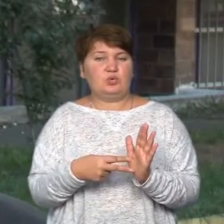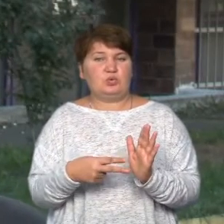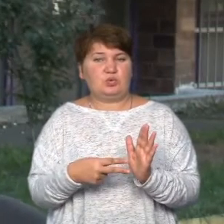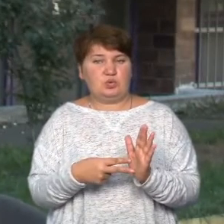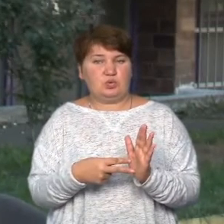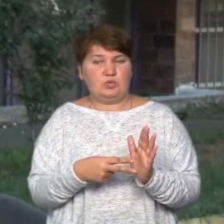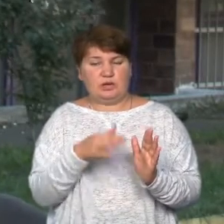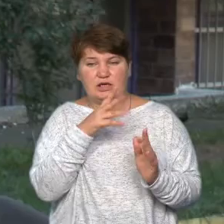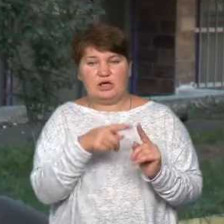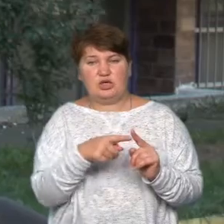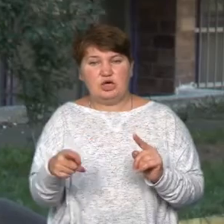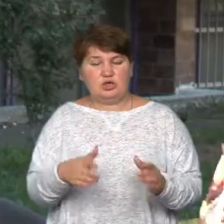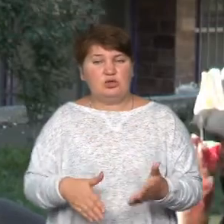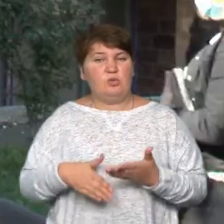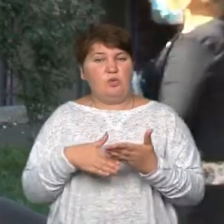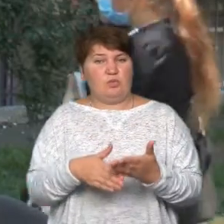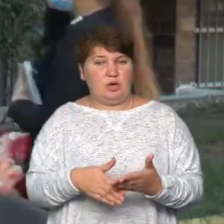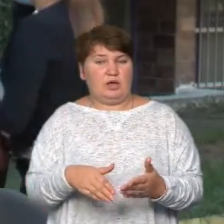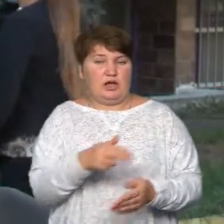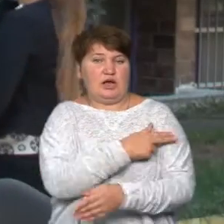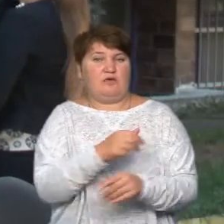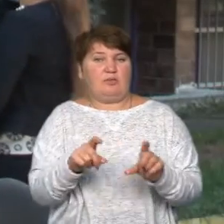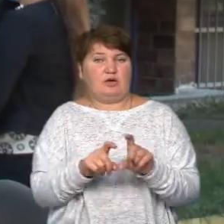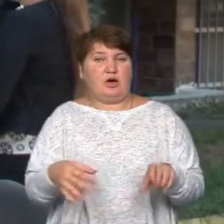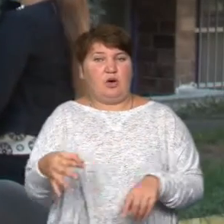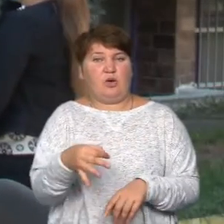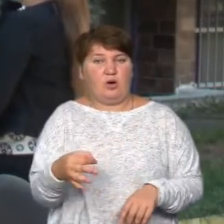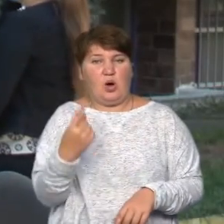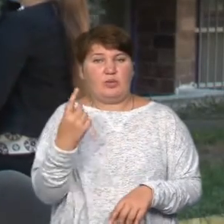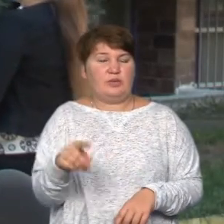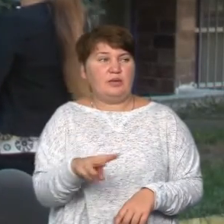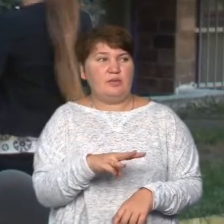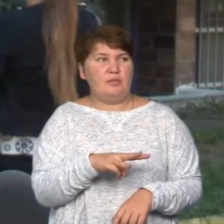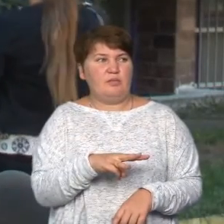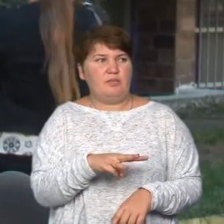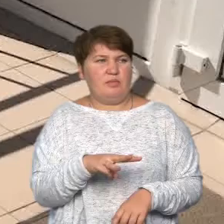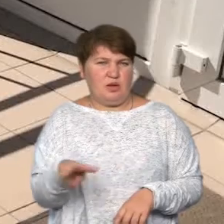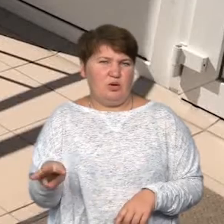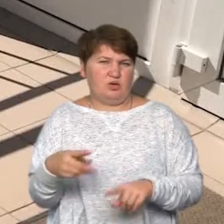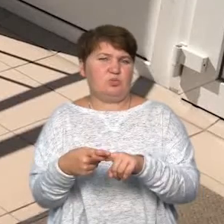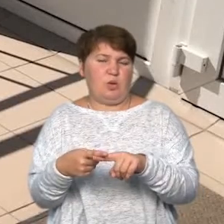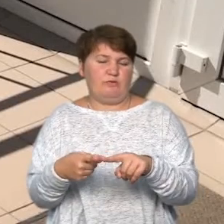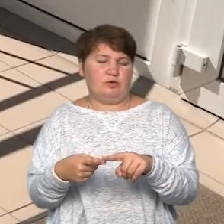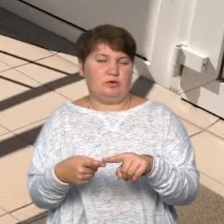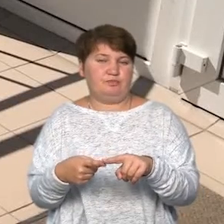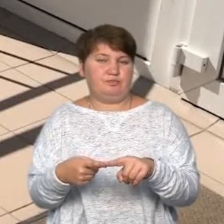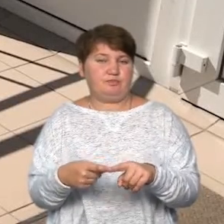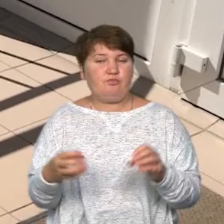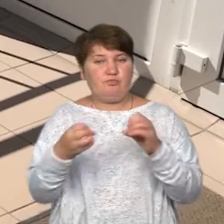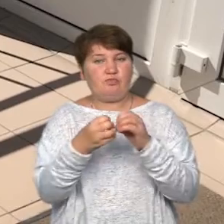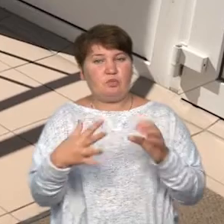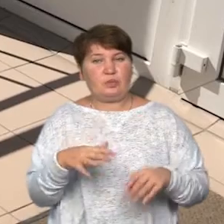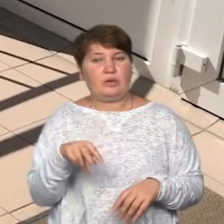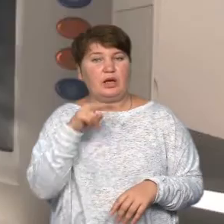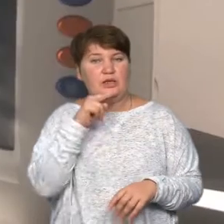Червоний Хрест допоміг лікувальним закладам області – мільйон, почти полтора мільйона. Нагадаю, 15 липня